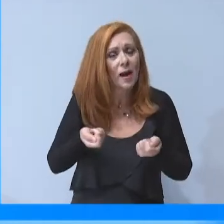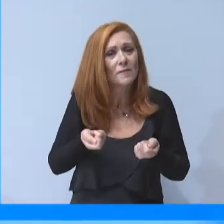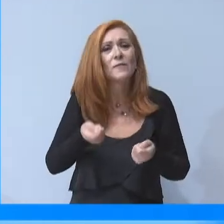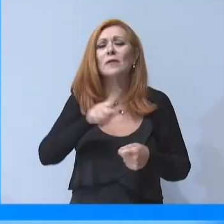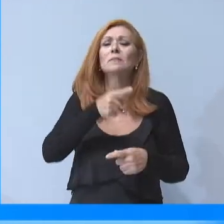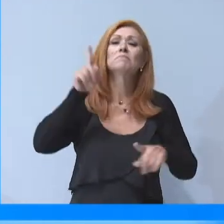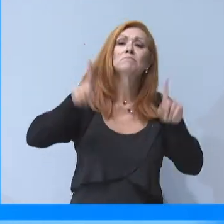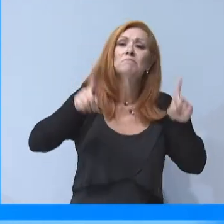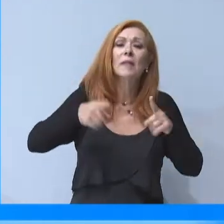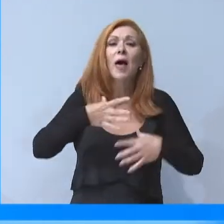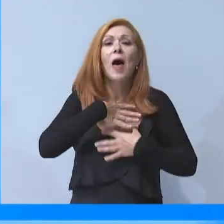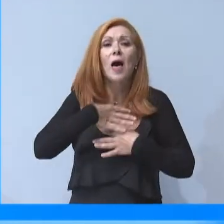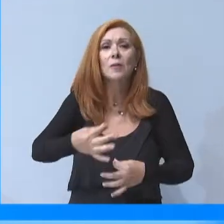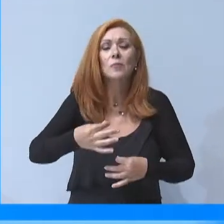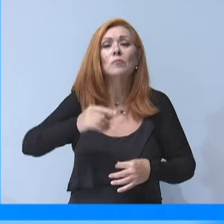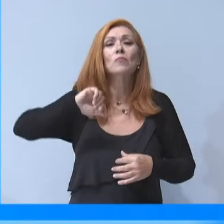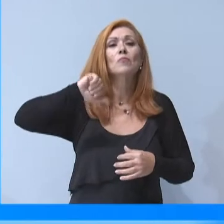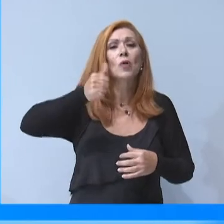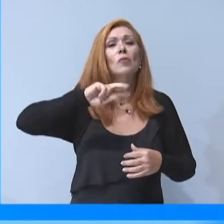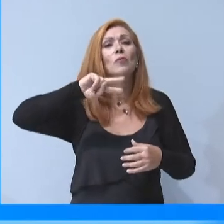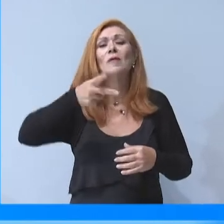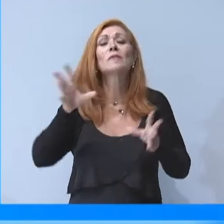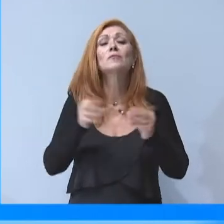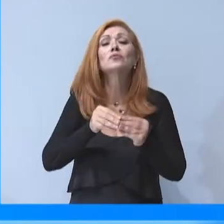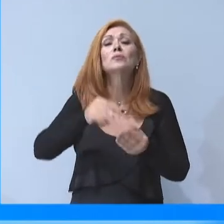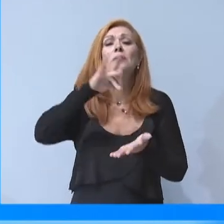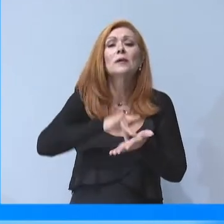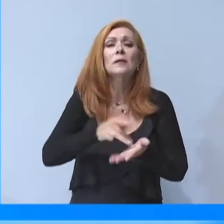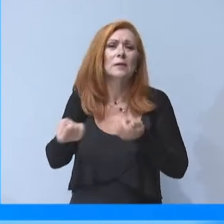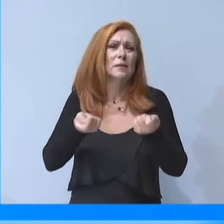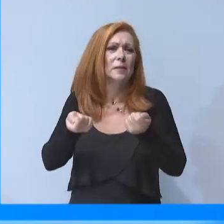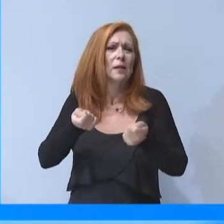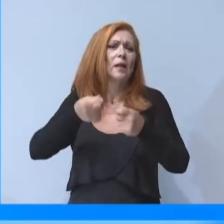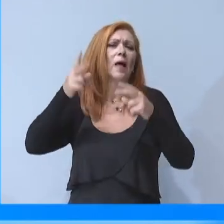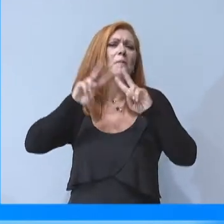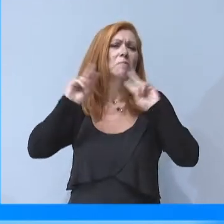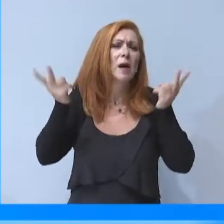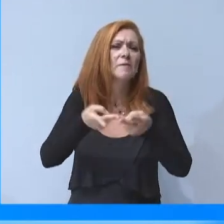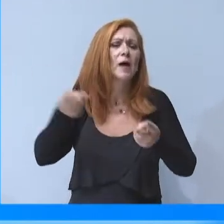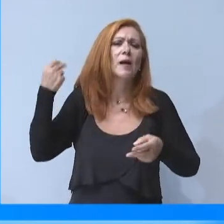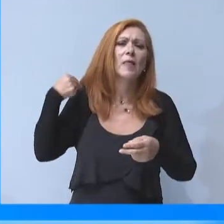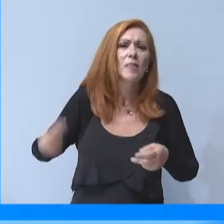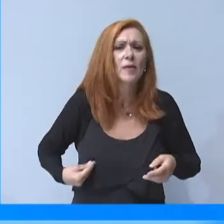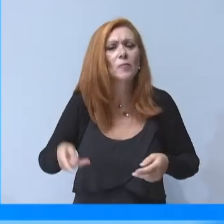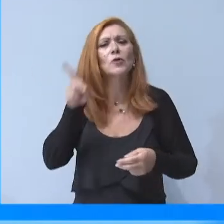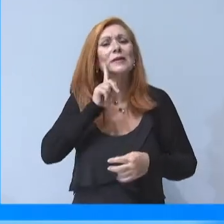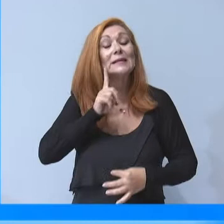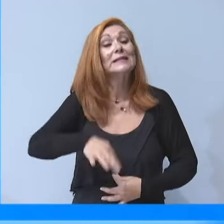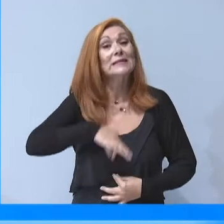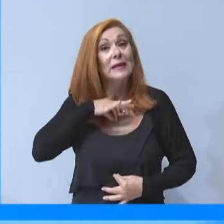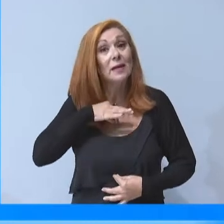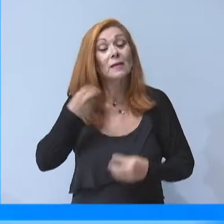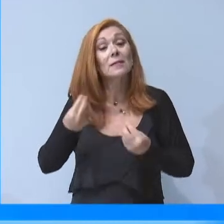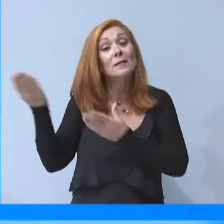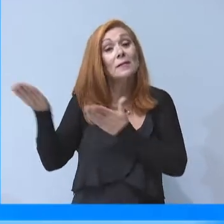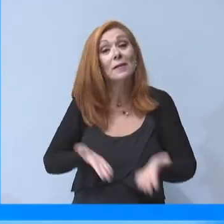εκπρόσωποι του πρώτου και του δεύτερου βαθμού τοπικής αυτοδιοίκησης, εκλεκτοί εκπρόσωποι των παραγωγικών ομάδων, κυρίες και κύριοι. Καλώς